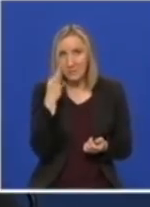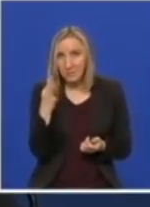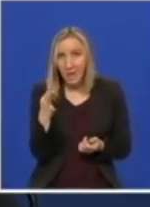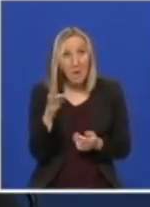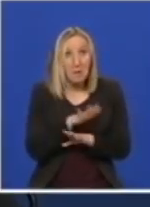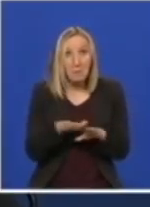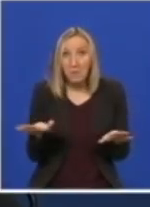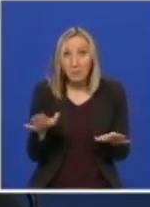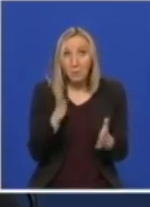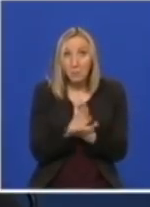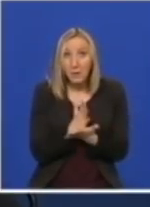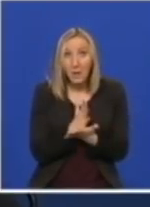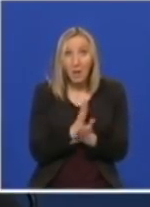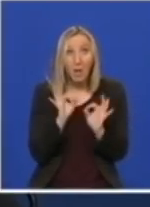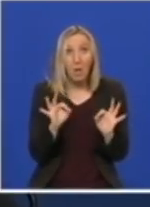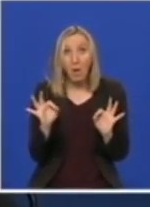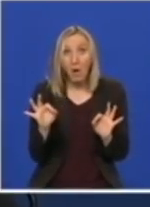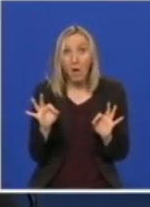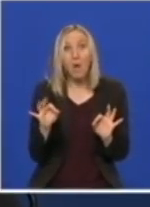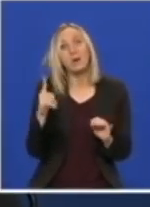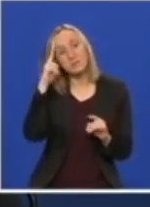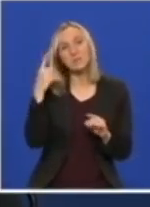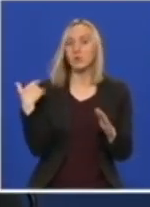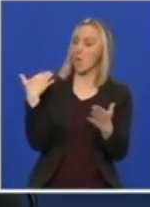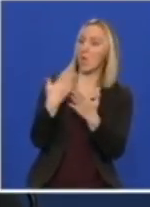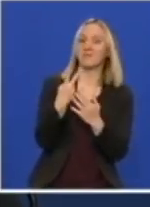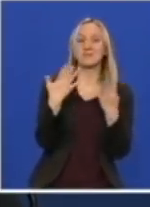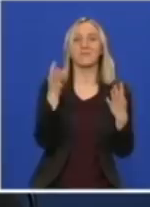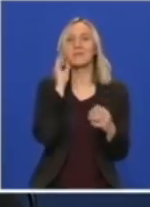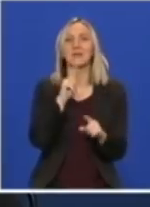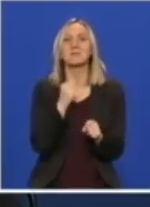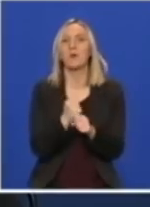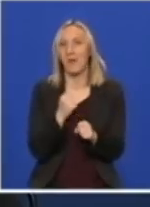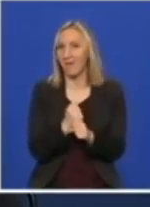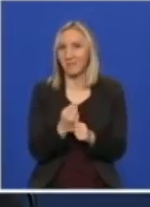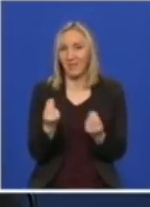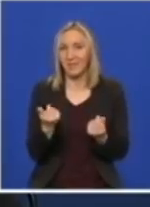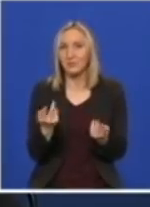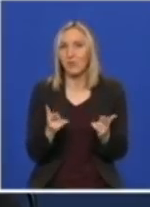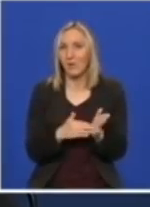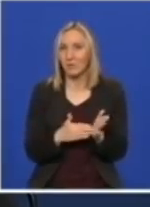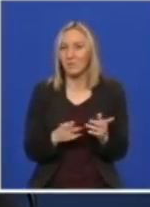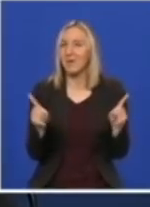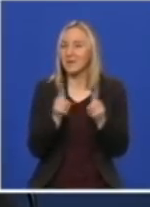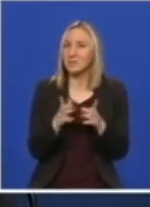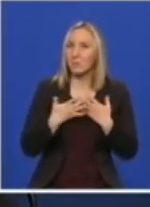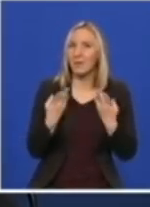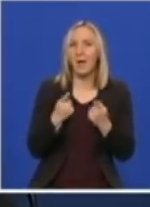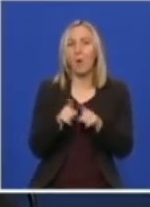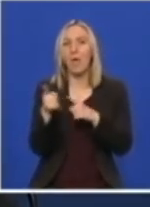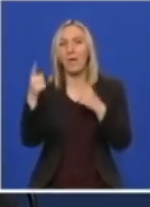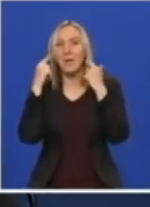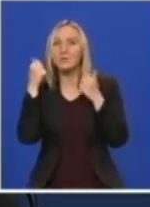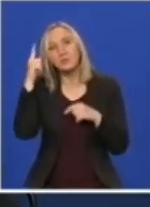ne bude više bilo, da nešto nismo radili kako treba. I mi smo njih, isto kolege iz Kine prvo pitali šta